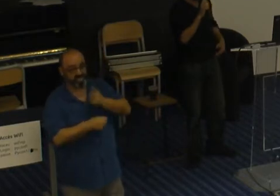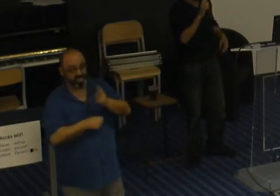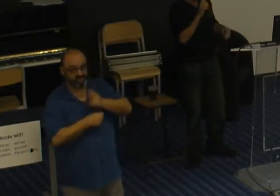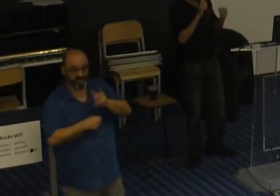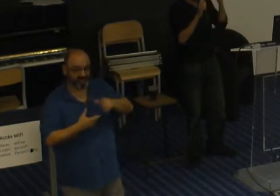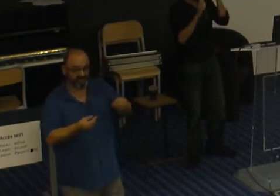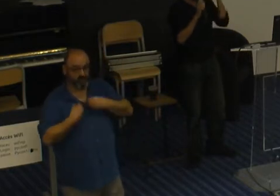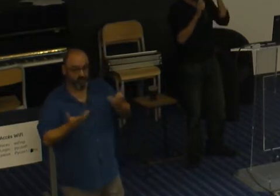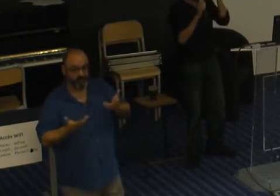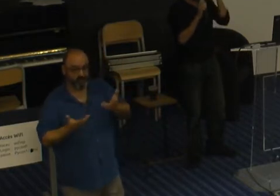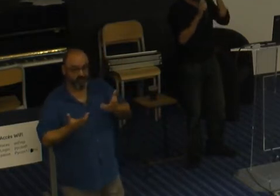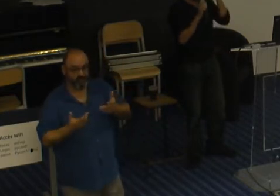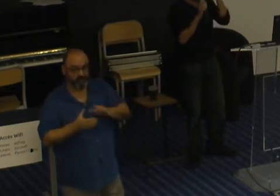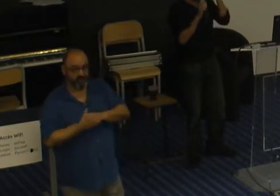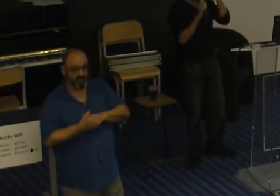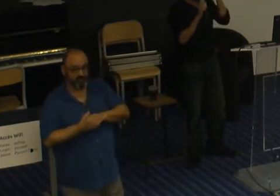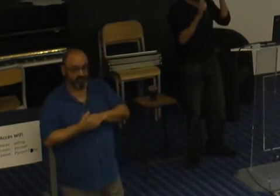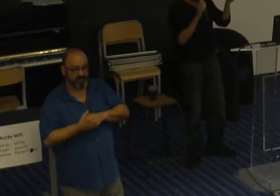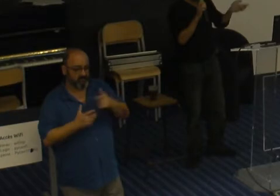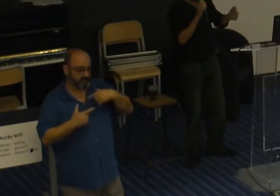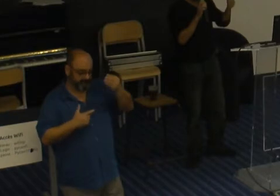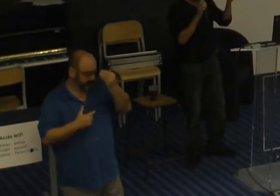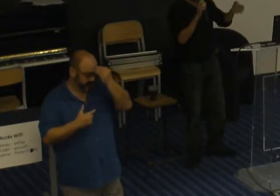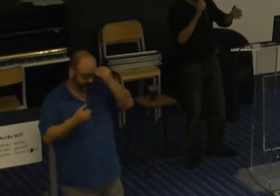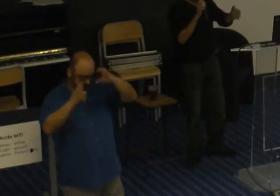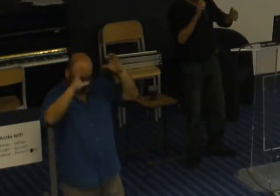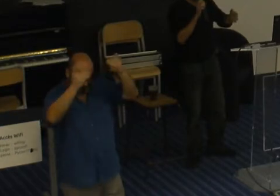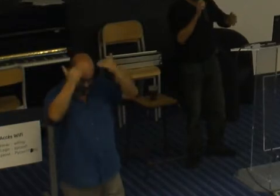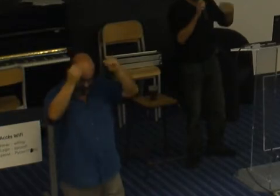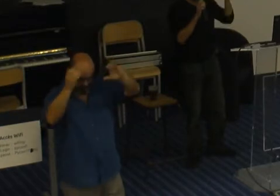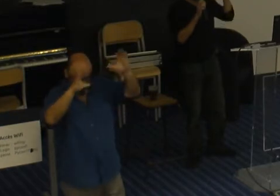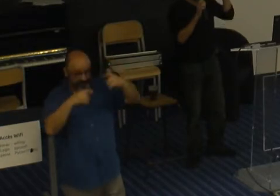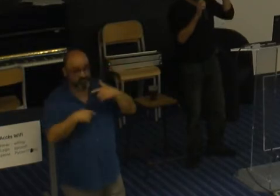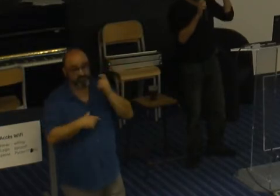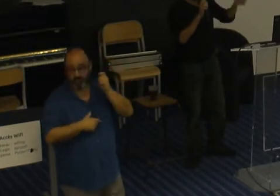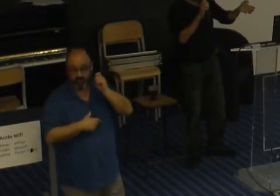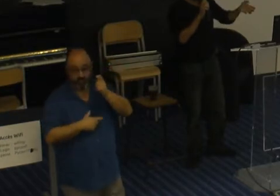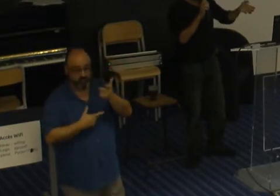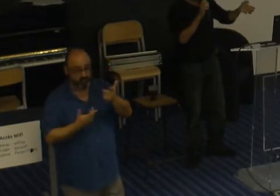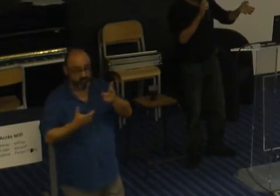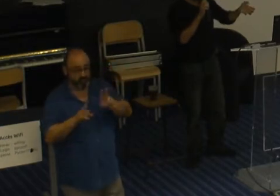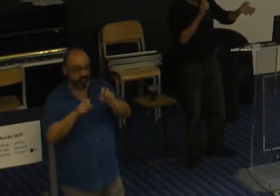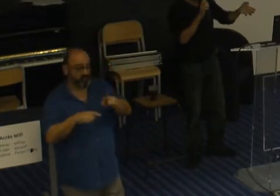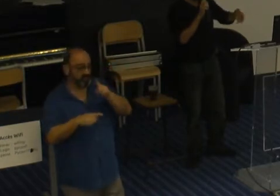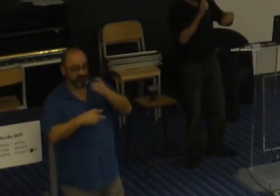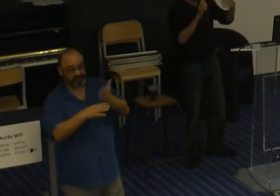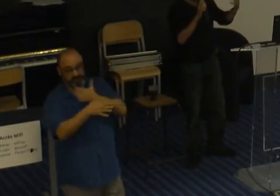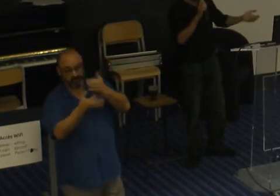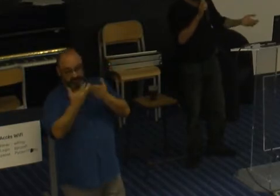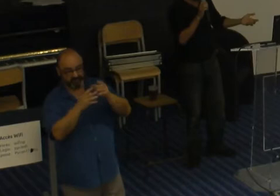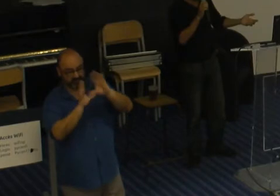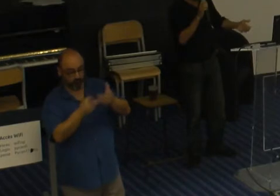que mentalement, on va systématiquement associer les homos à des préjugés qui, en fait, n'ont pas lieu d'être.